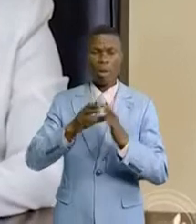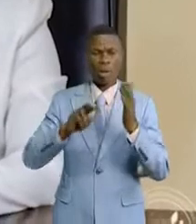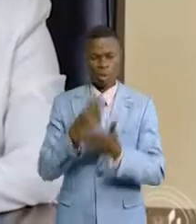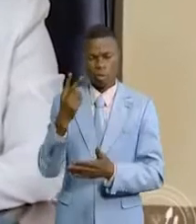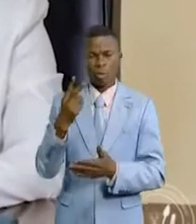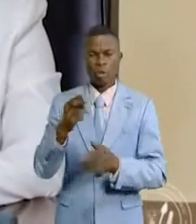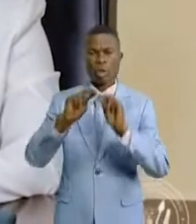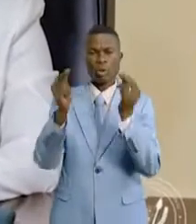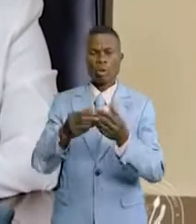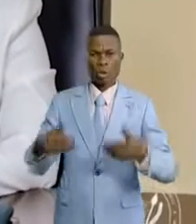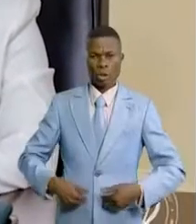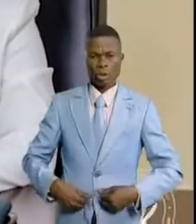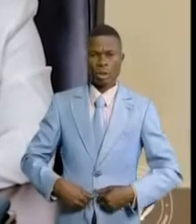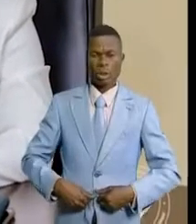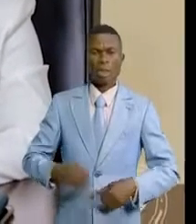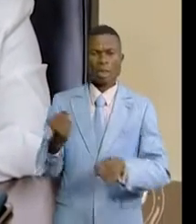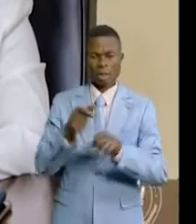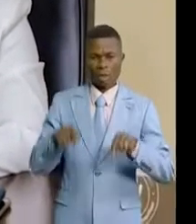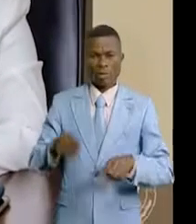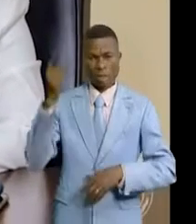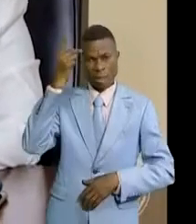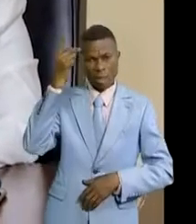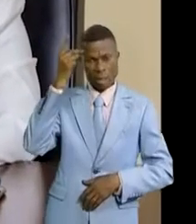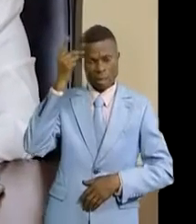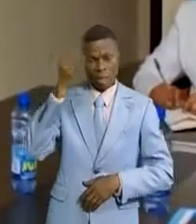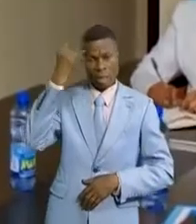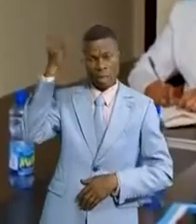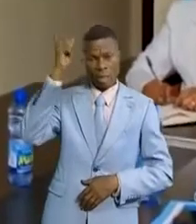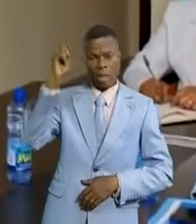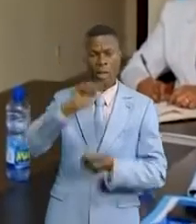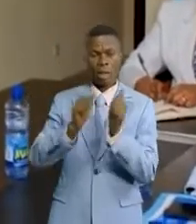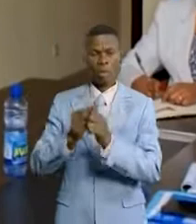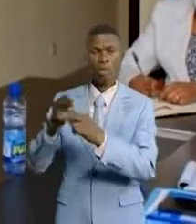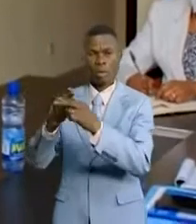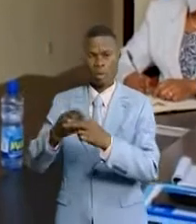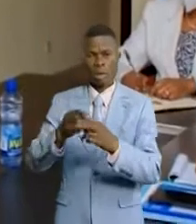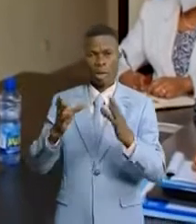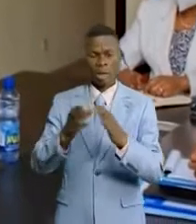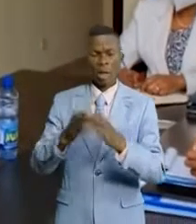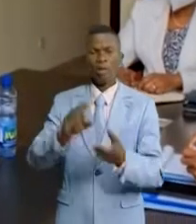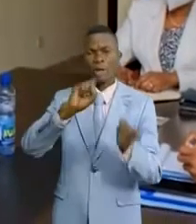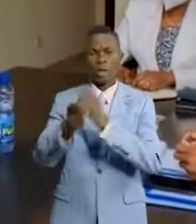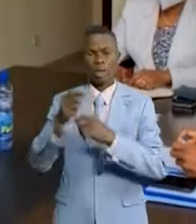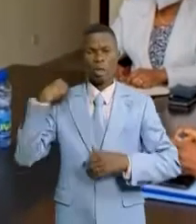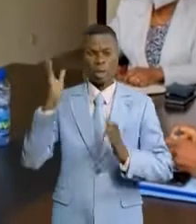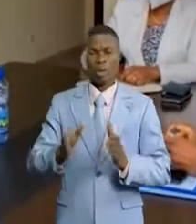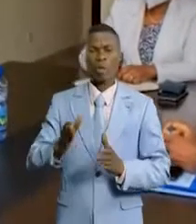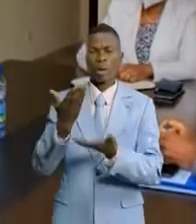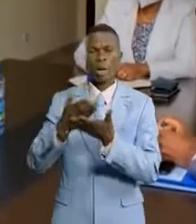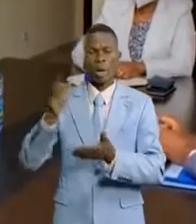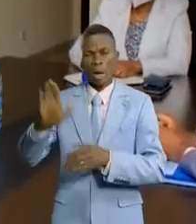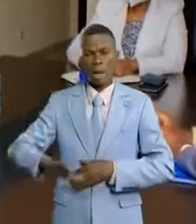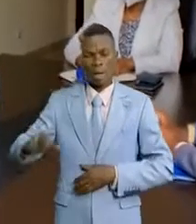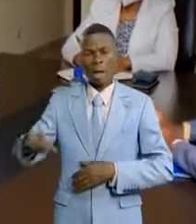de la jeunesse iturienne, en séjour de travail à Kinshasa, Antoine défend la situation sécuritaire avec l'état de siège dans cette partie de la République